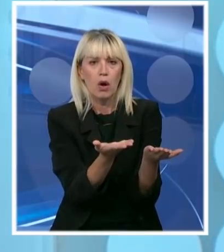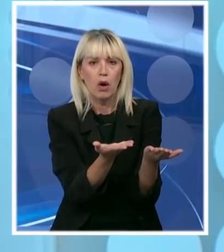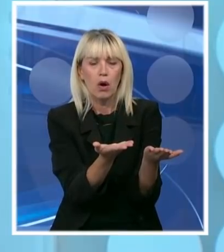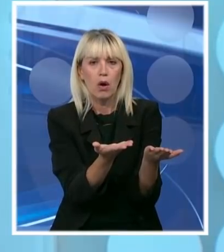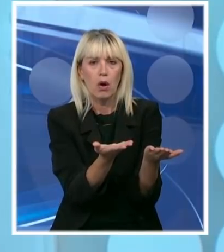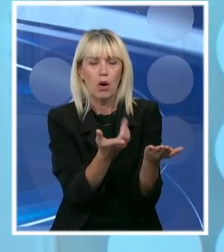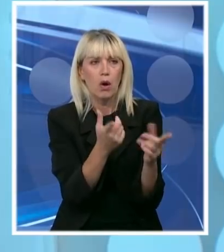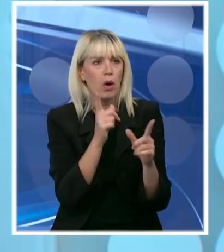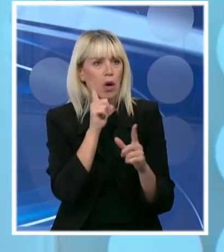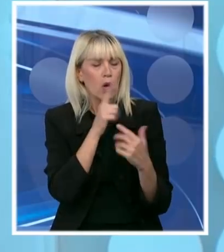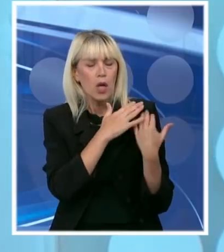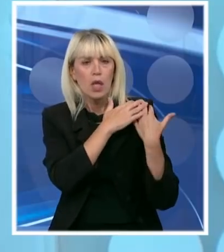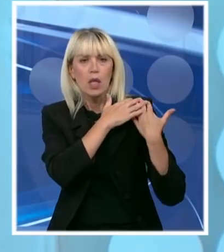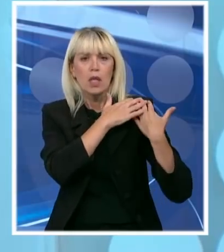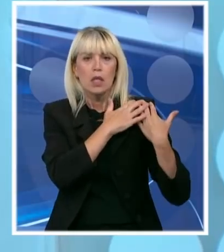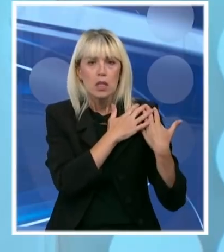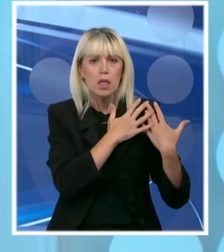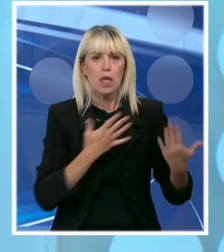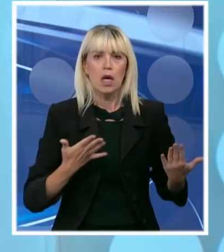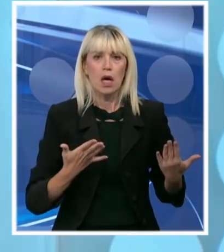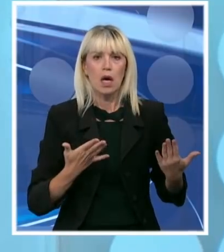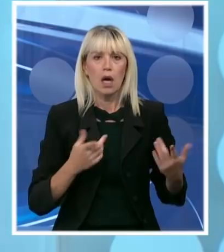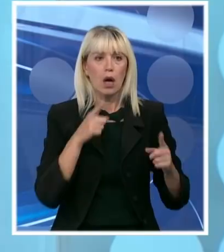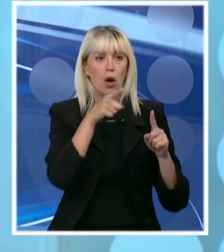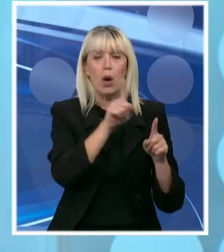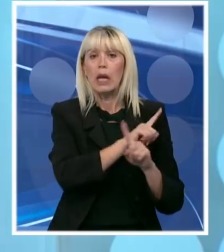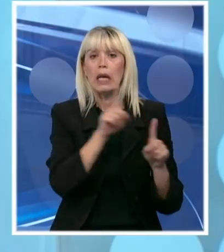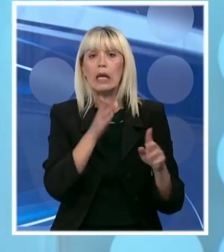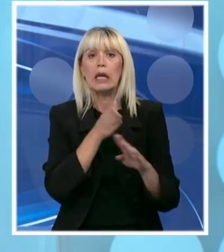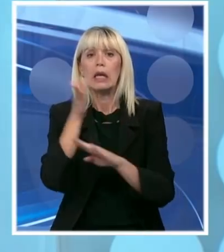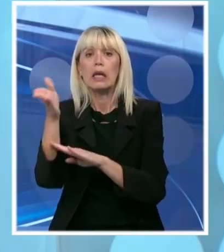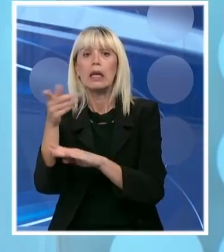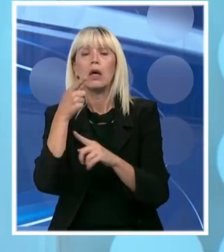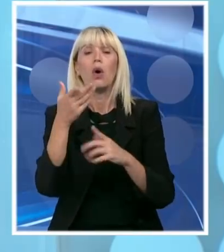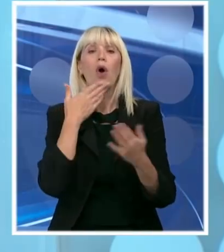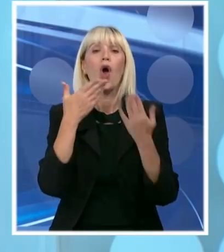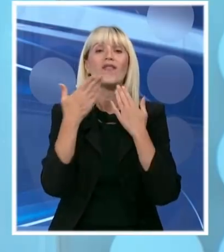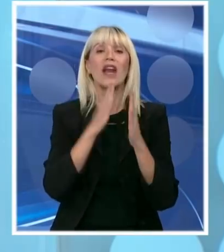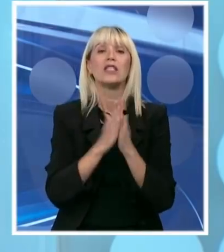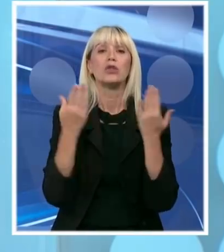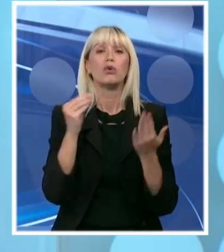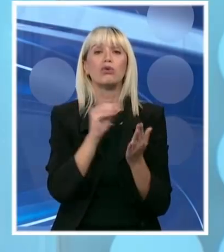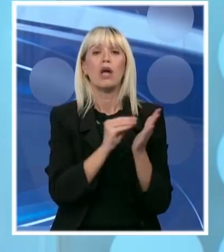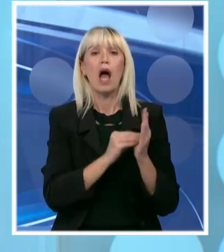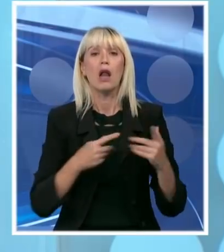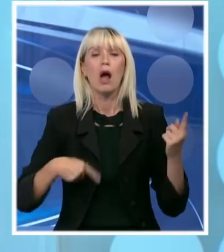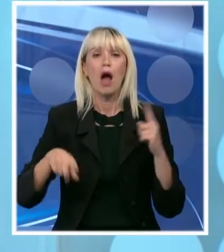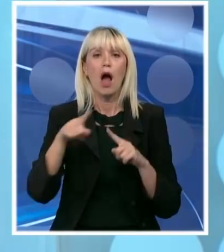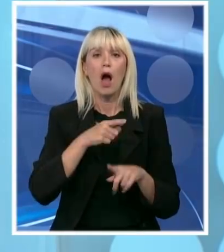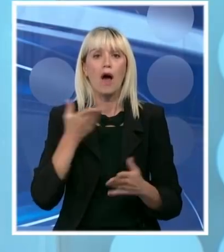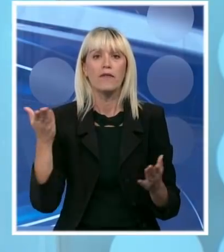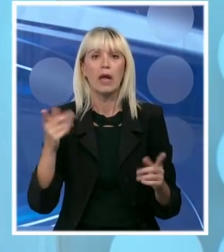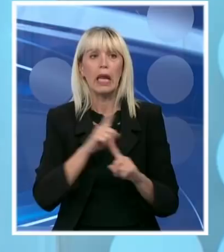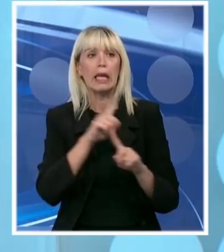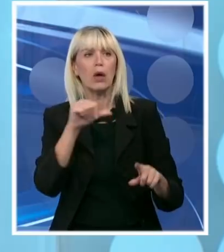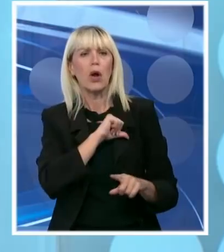po takvim pritiskom darju. Oni ljudi ne idu na konferenciju za novinare. Nikog ne interesuju stvarni podaci. Nikog ne interesuje lekarska struka. Nikog ne interesuje